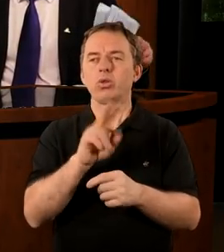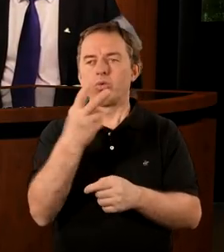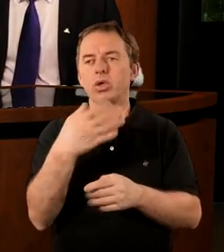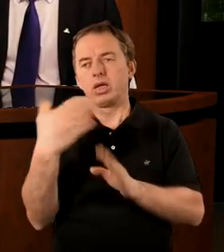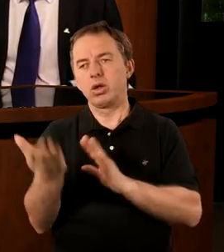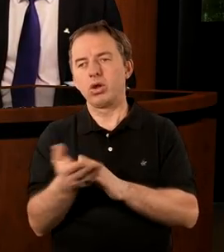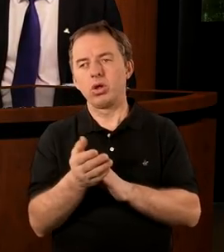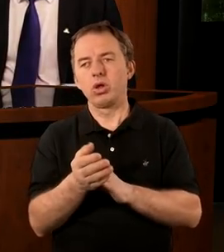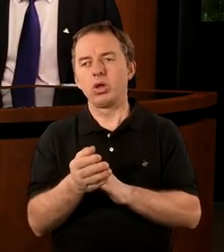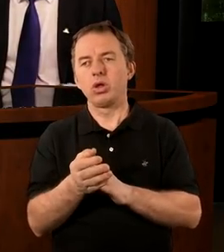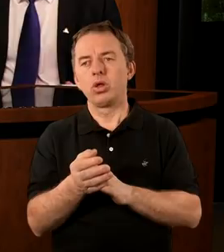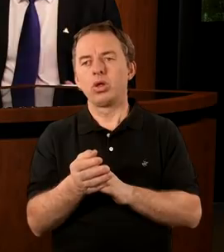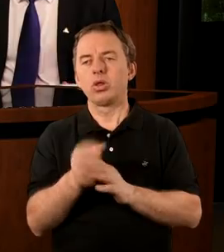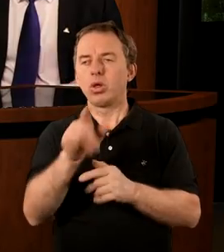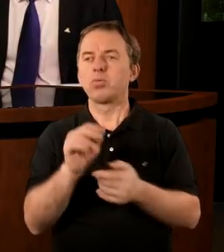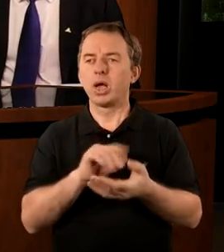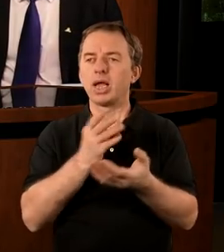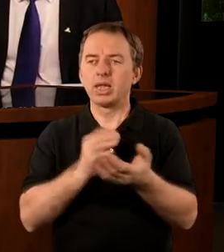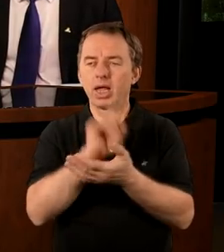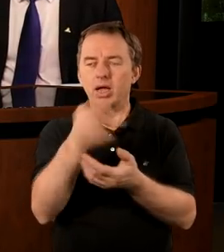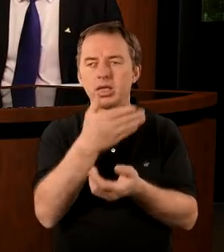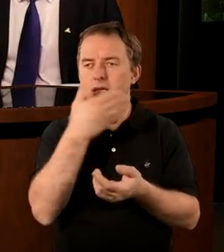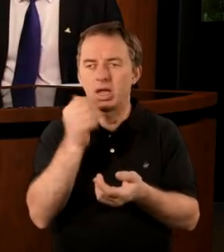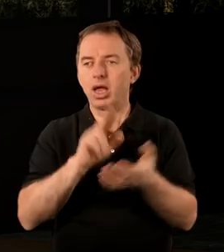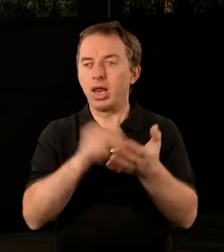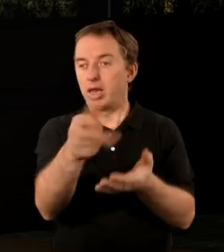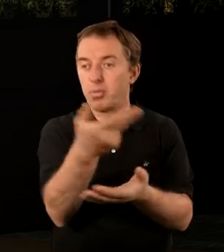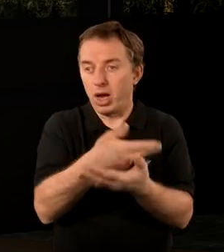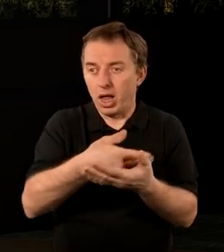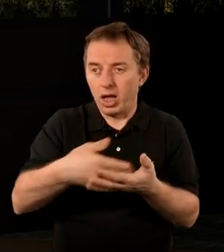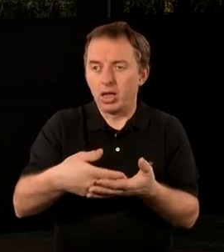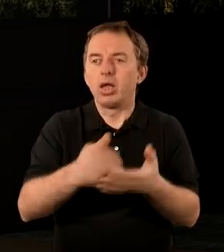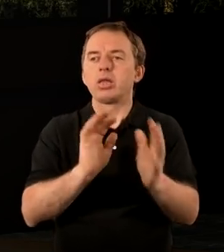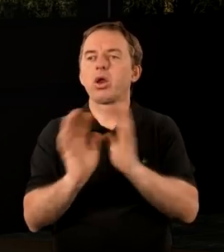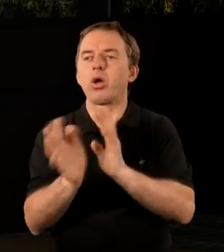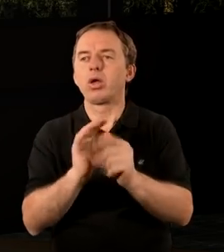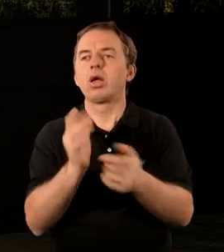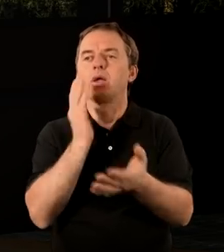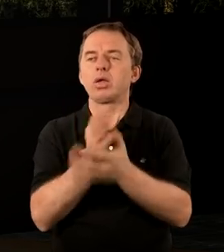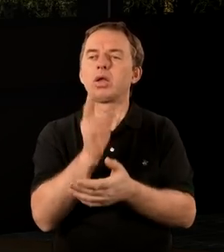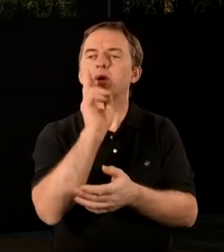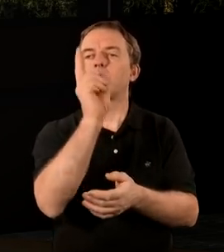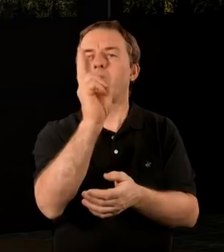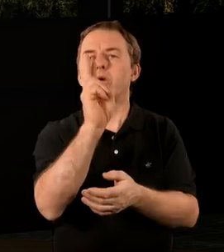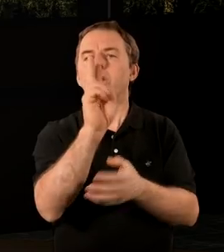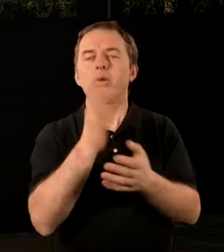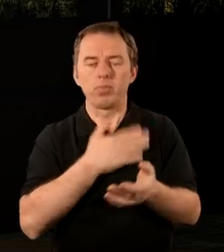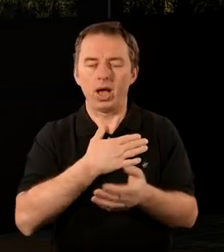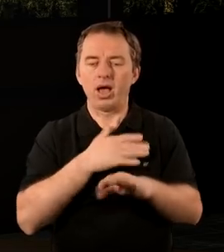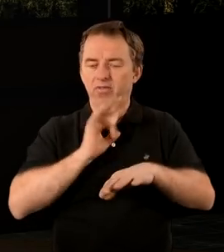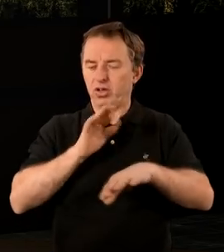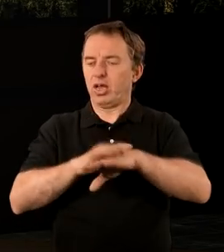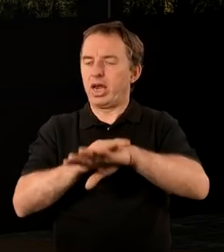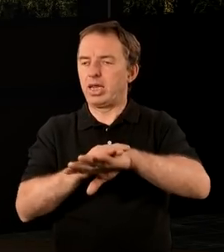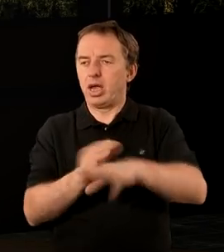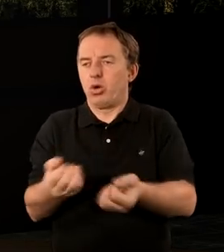strony, jeżeli otrzymał takie zapewnienie, że to nie na nim leży ta cała troska, tylko jest ktoś, kto trzymał to w